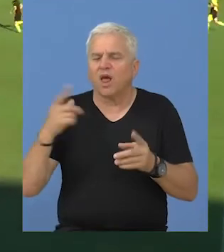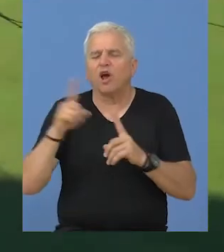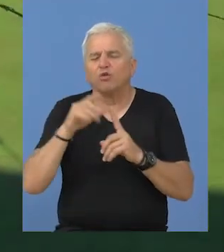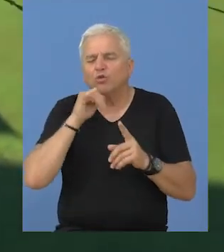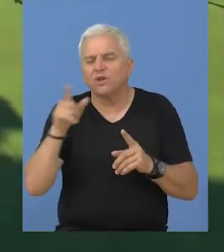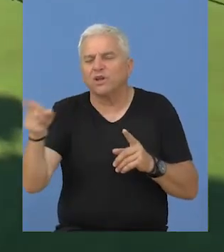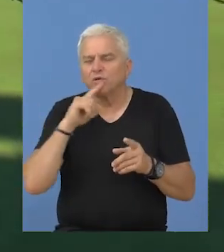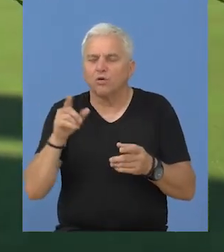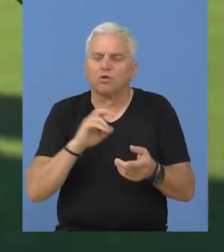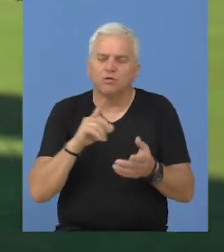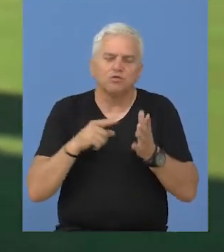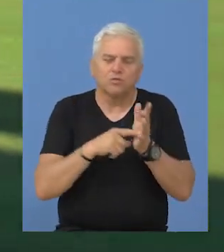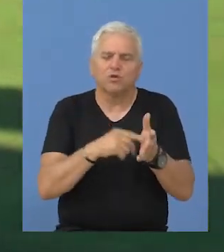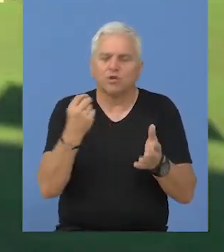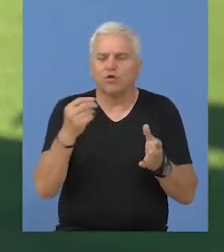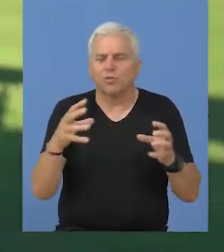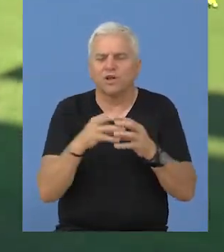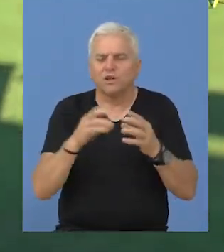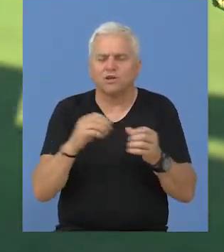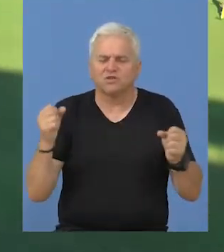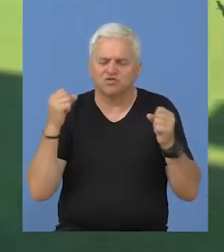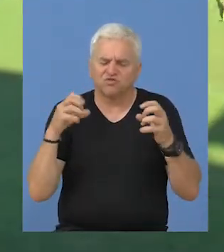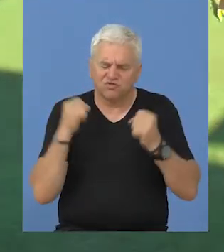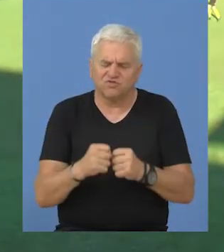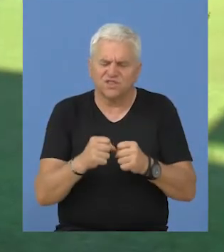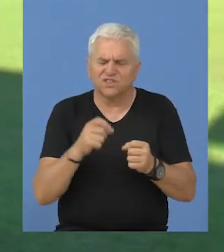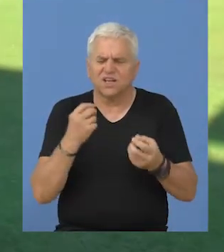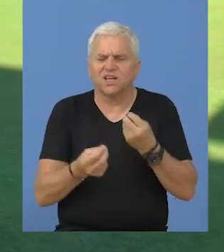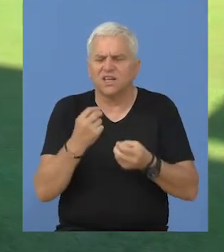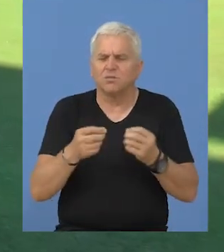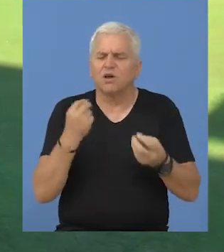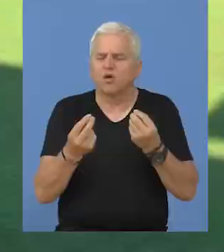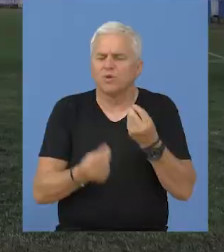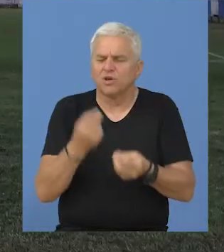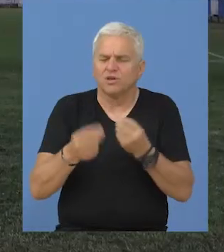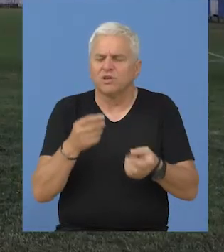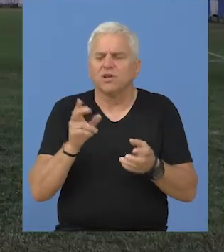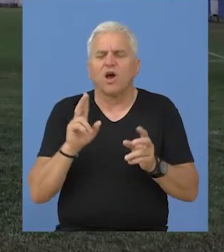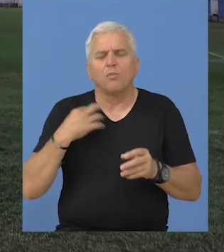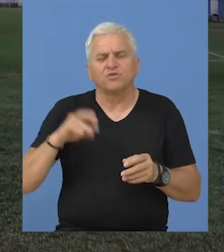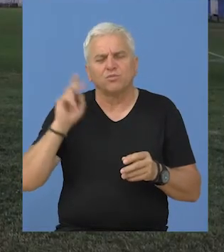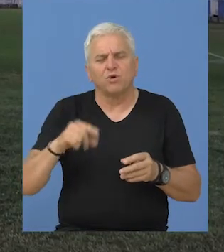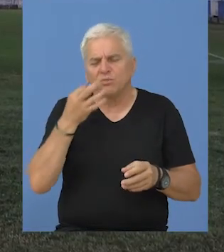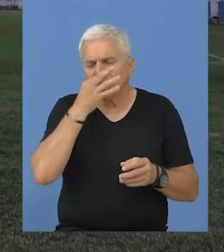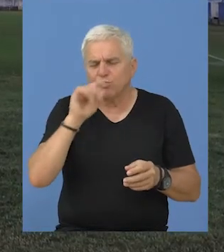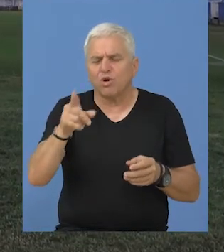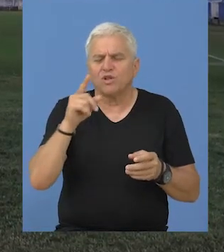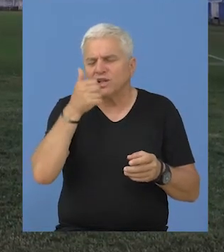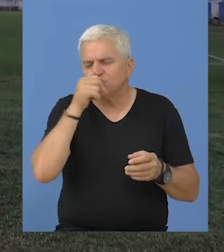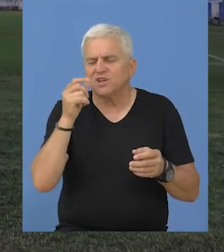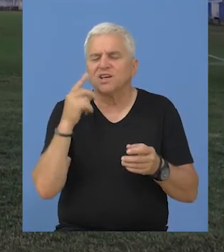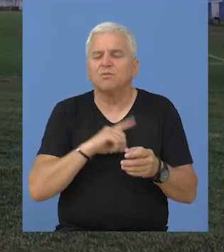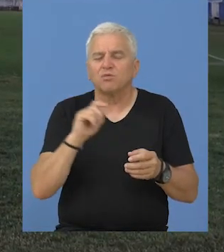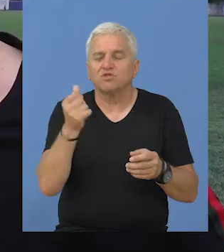mladosti iz Turije, koji su stvarno pokazali kao dobra ekipa, kao čvrsta ekipa uigrana. Moramo mnogo bolje i moramo jednostavno da